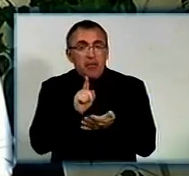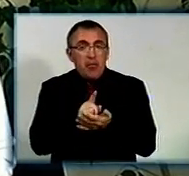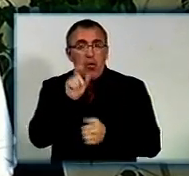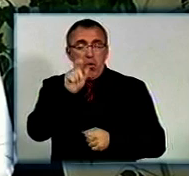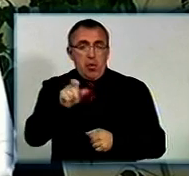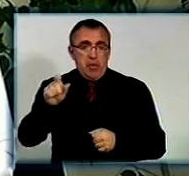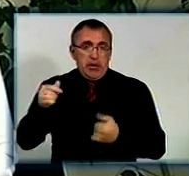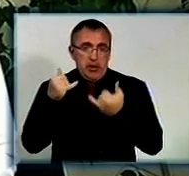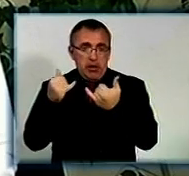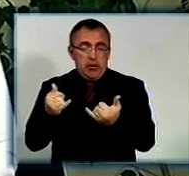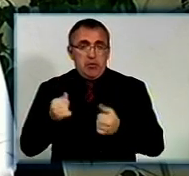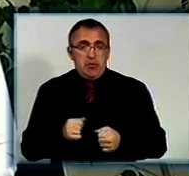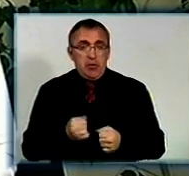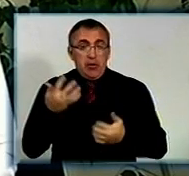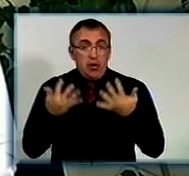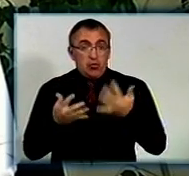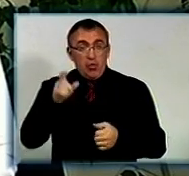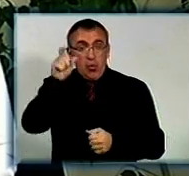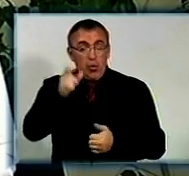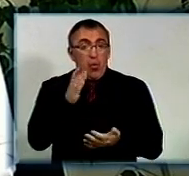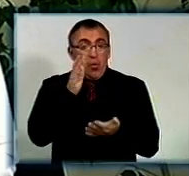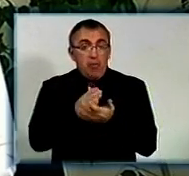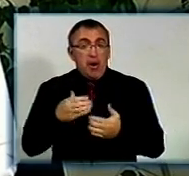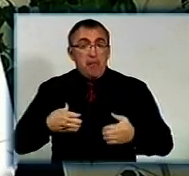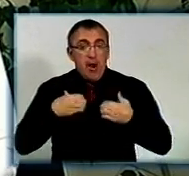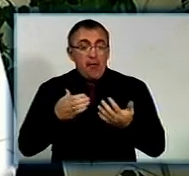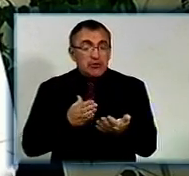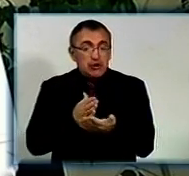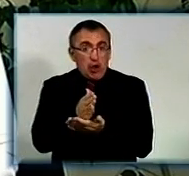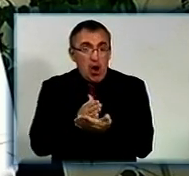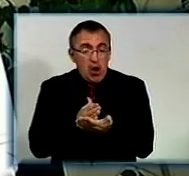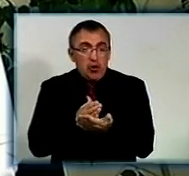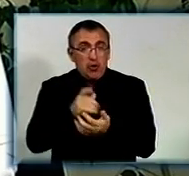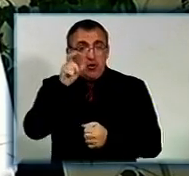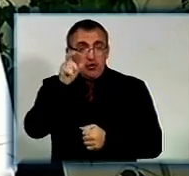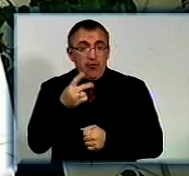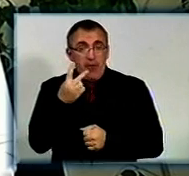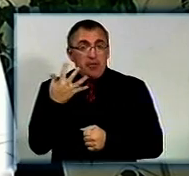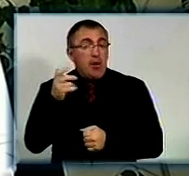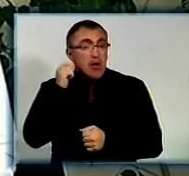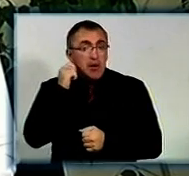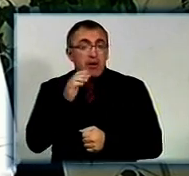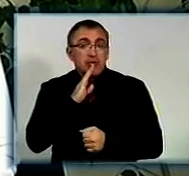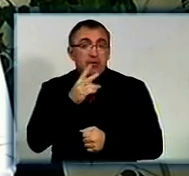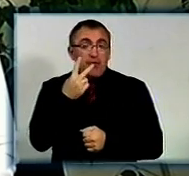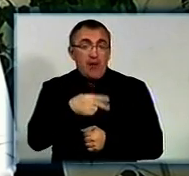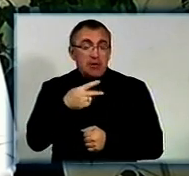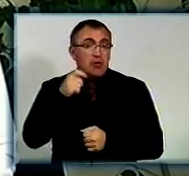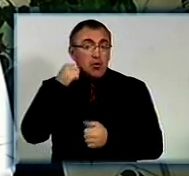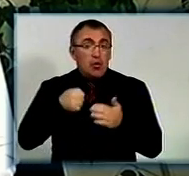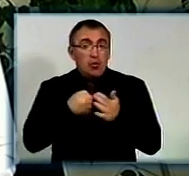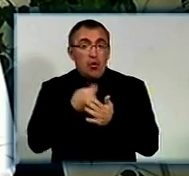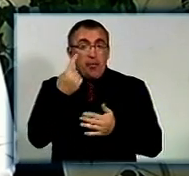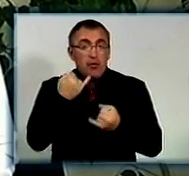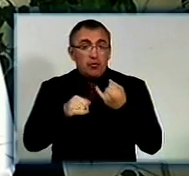громадянам. Тобто, якщо люди мали страховий стаж, чоловіки 25 років, жінки 20 років до 1